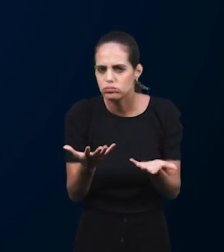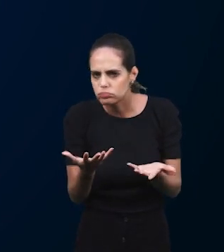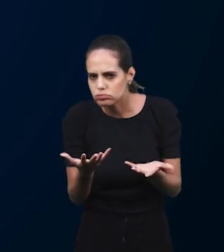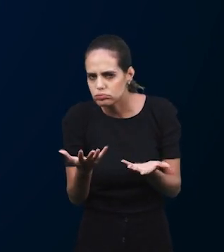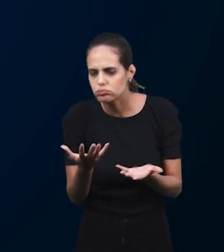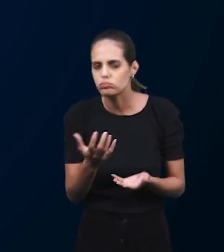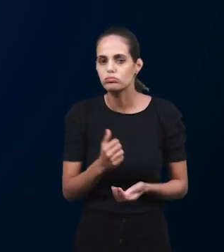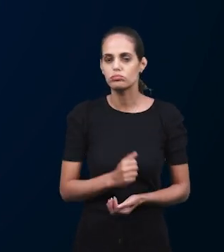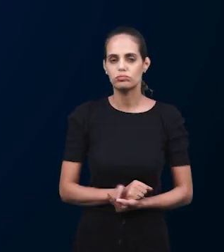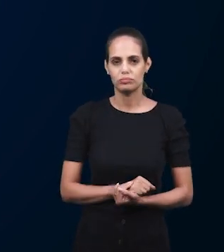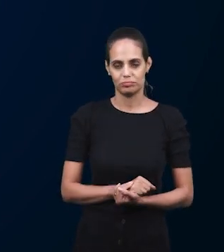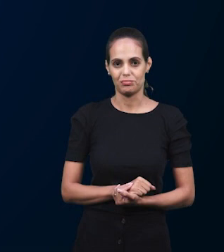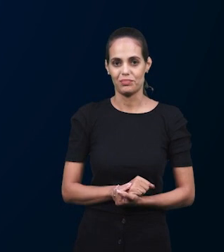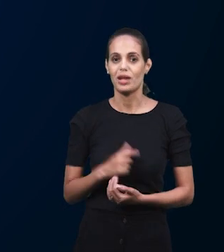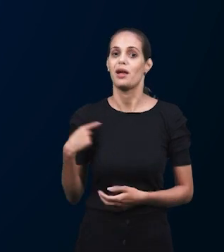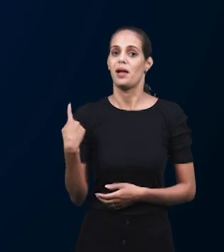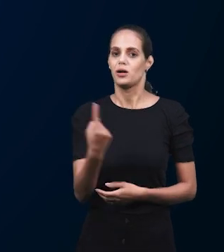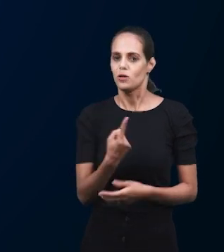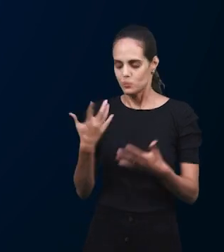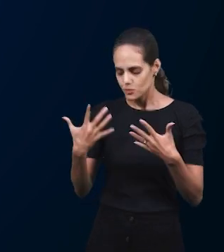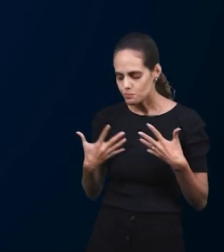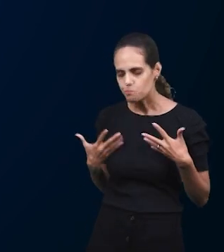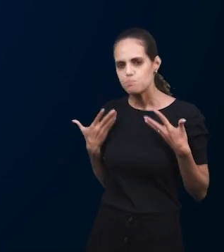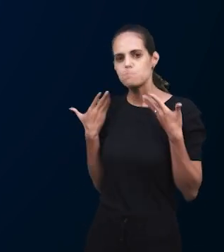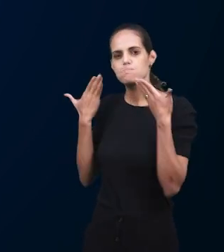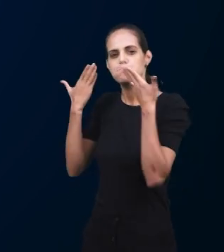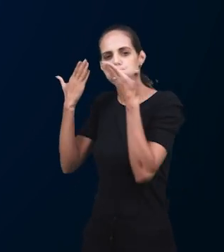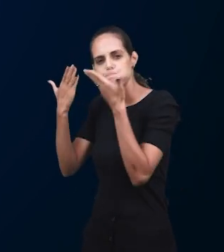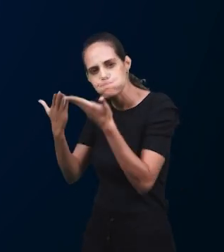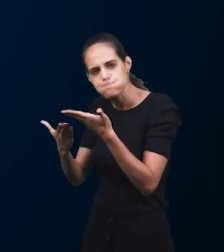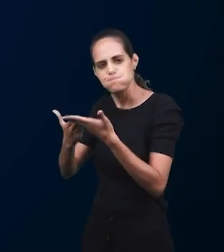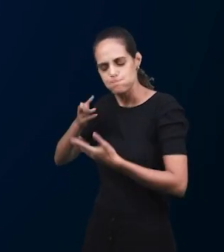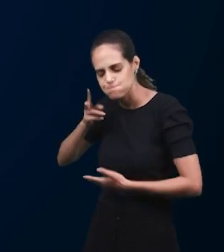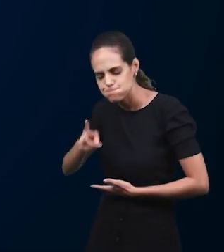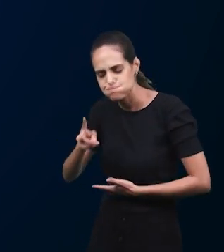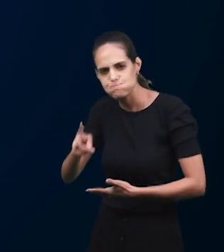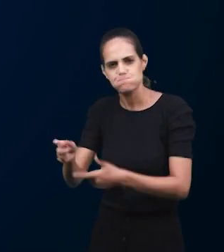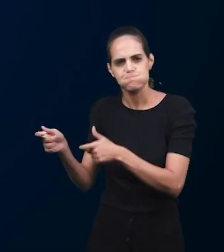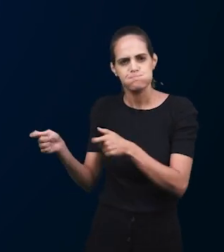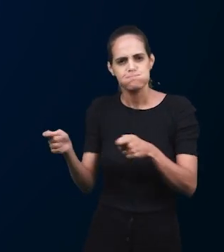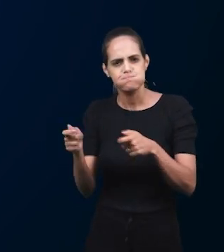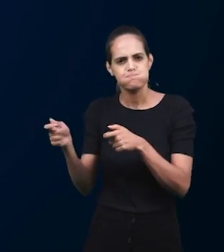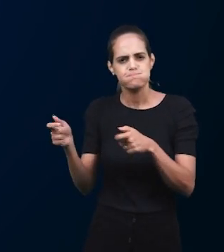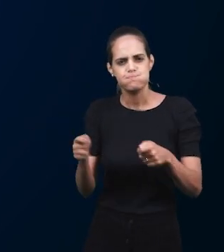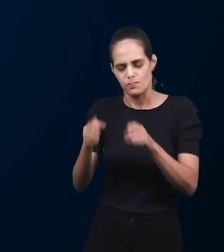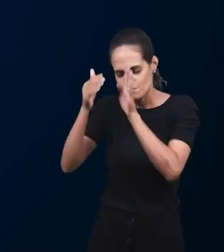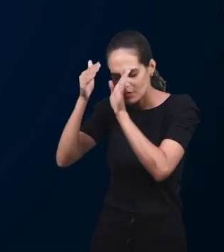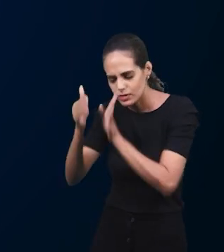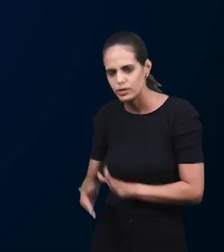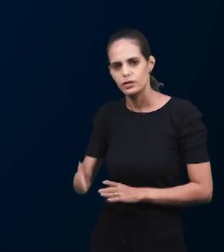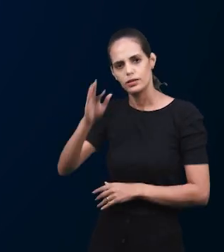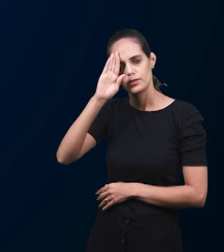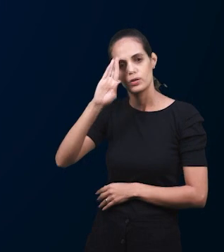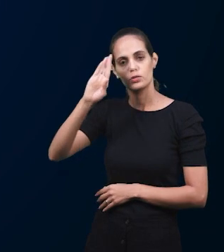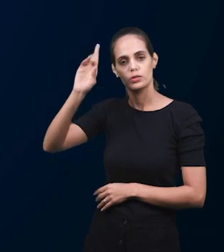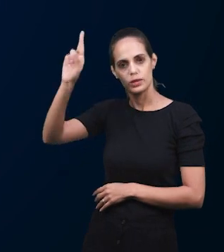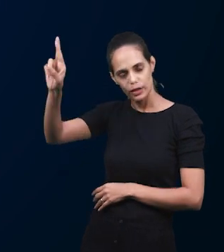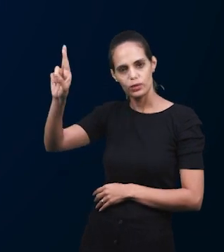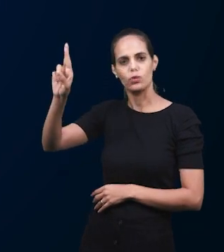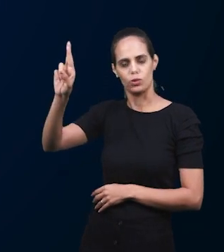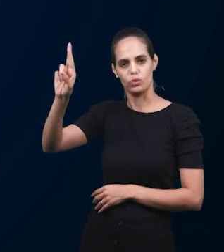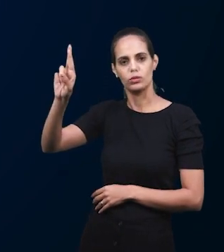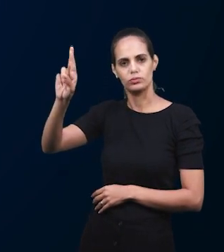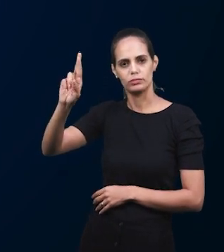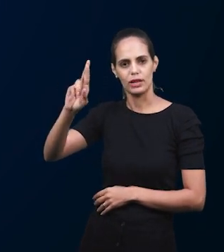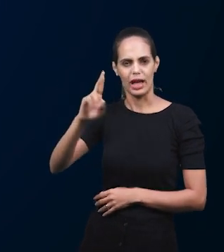сокровища, на какие деньги. Это не говорит о человеческих деньгах, это говорит о нашей верности,